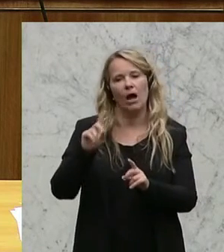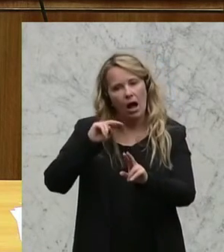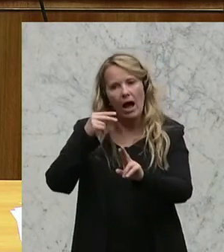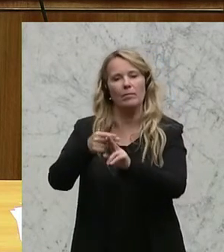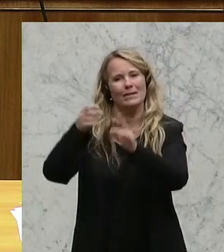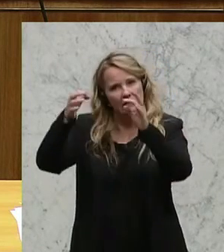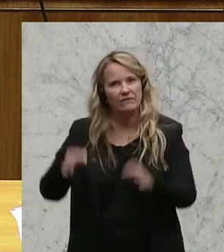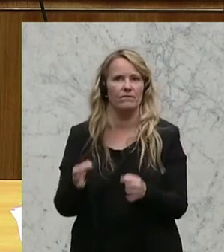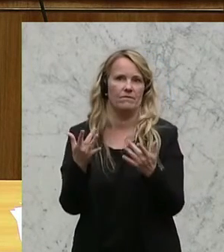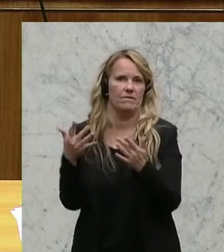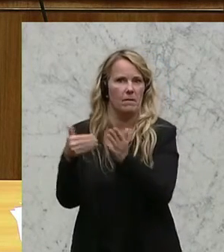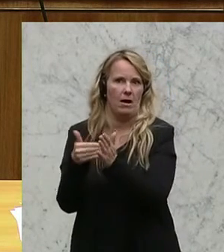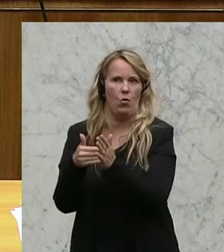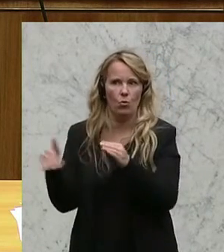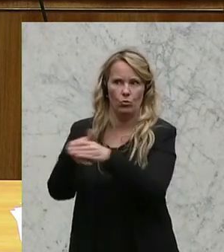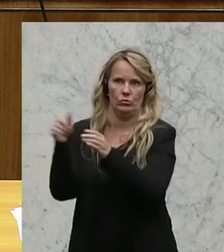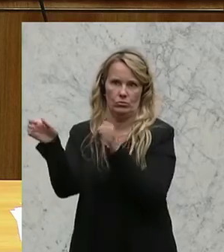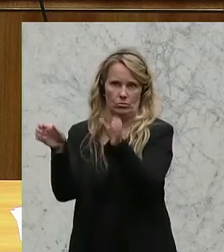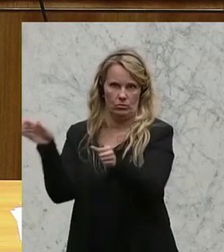Personalständen in Einklang zu bringen.